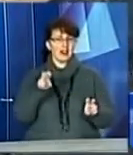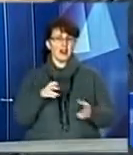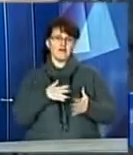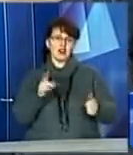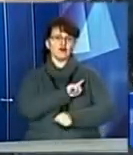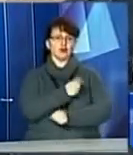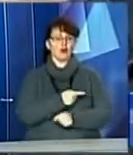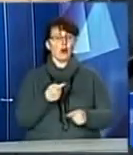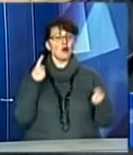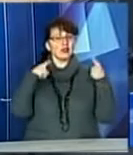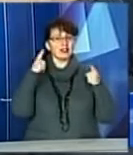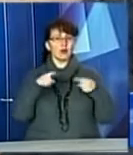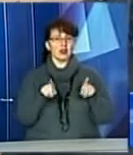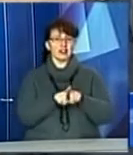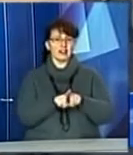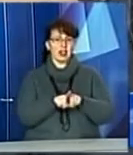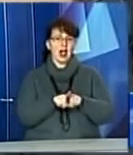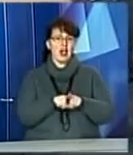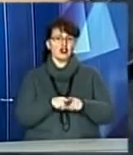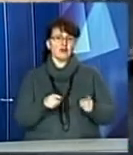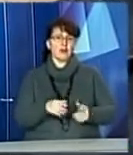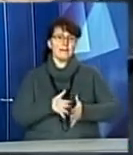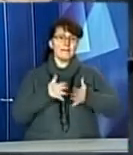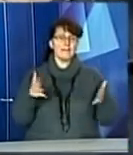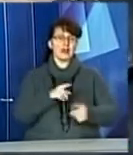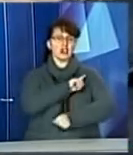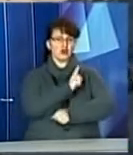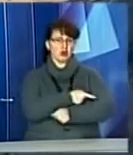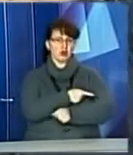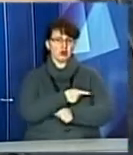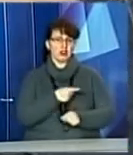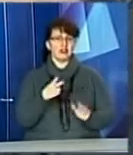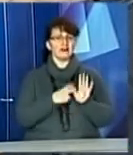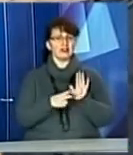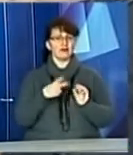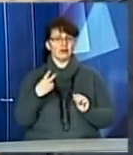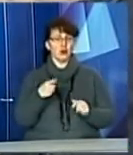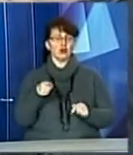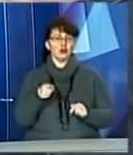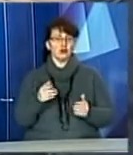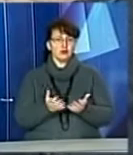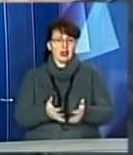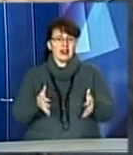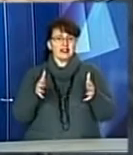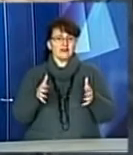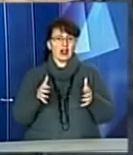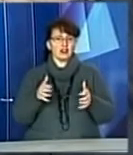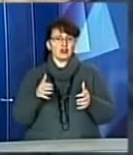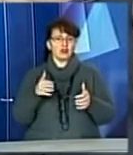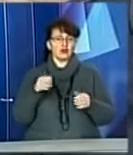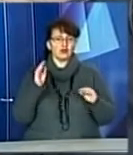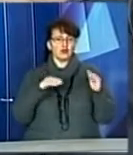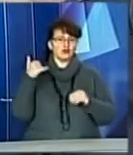машина, яка відрізняється тим, що в база більш потужна, сучасній танк 72-ки. В неї цистерна вогнегасячої суміші